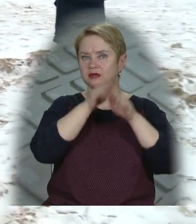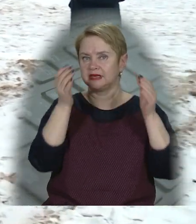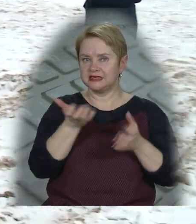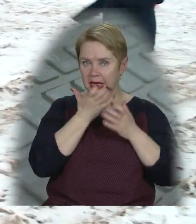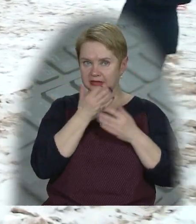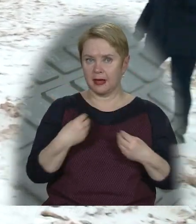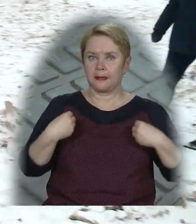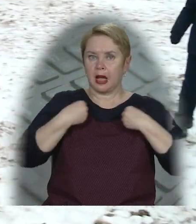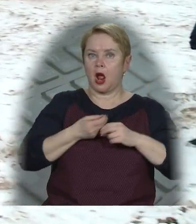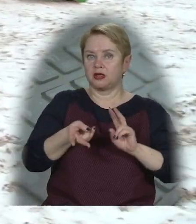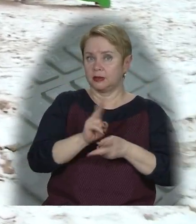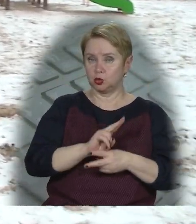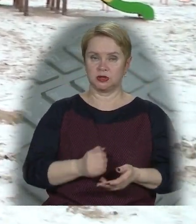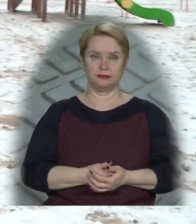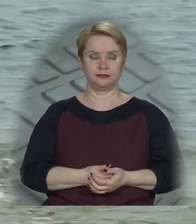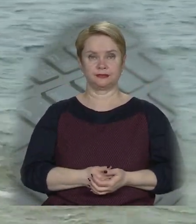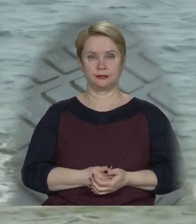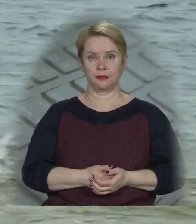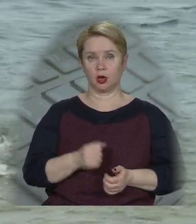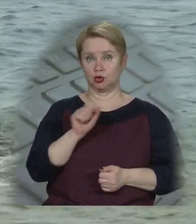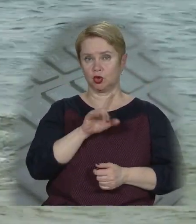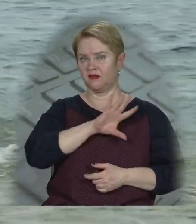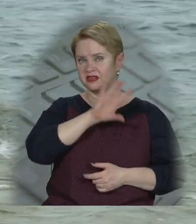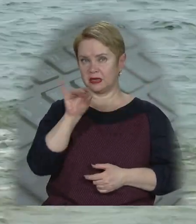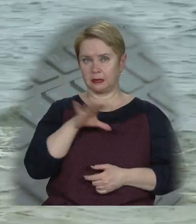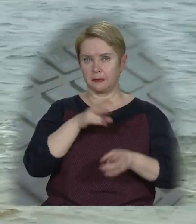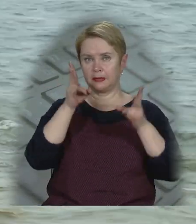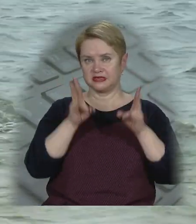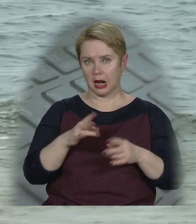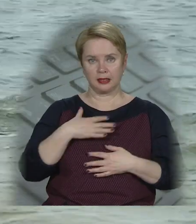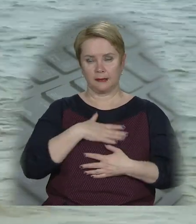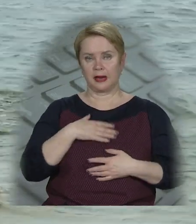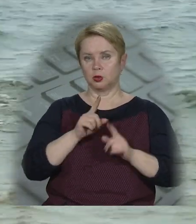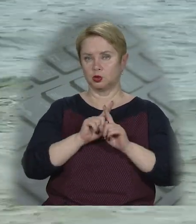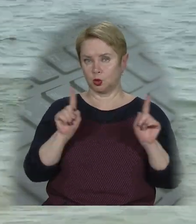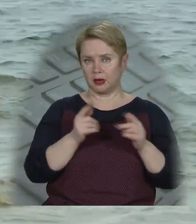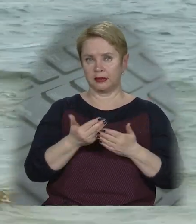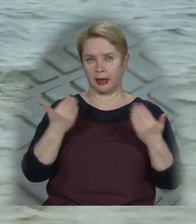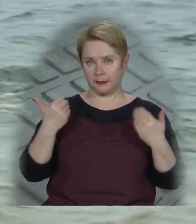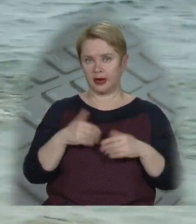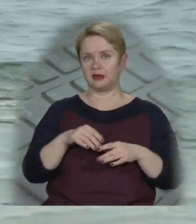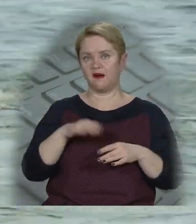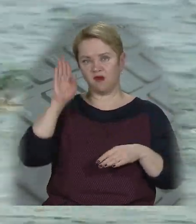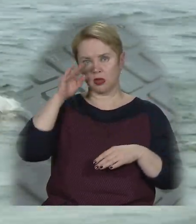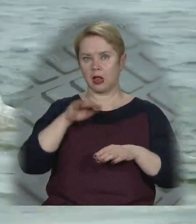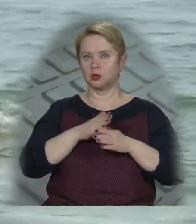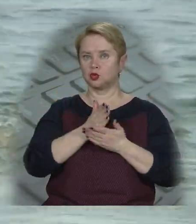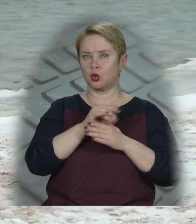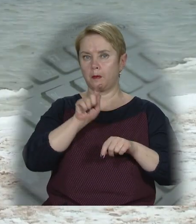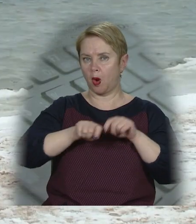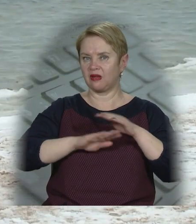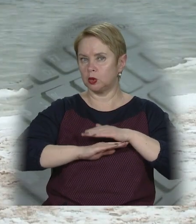зігрітися та переодягнутися. Щоб обійшлося без травм та неприємних сюрпризів, напередодні водолазна служба